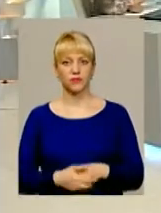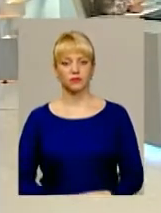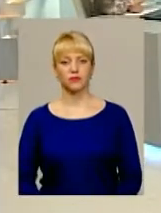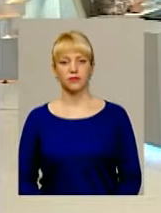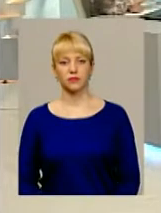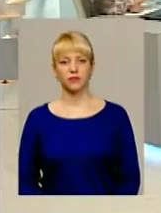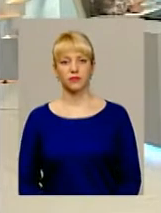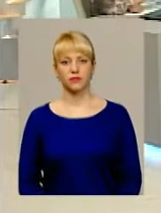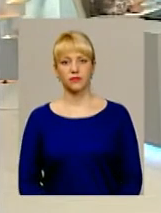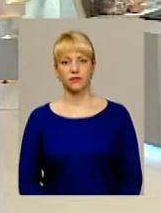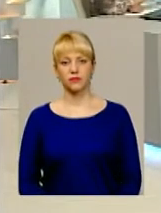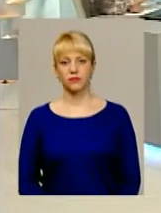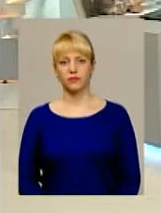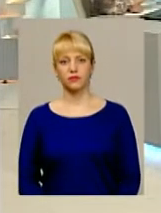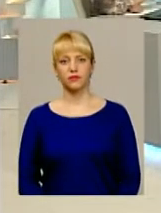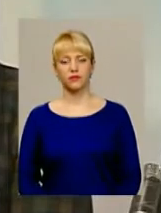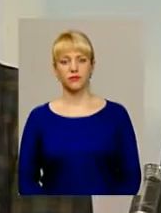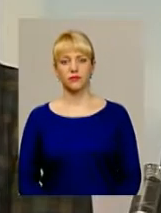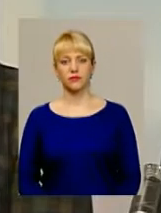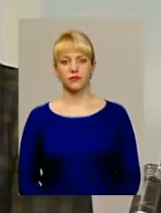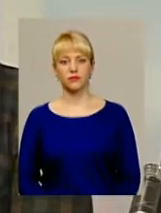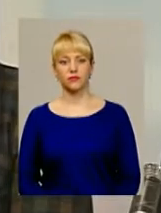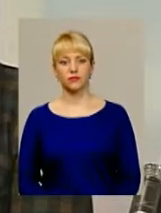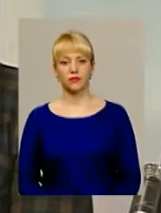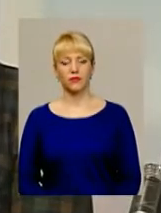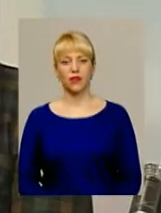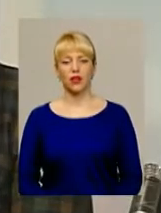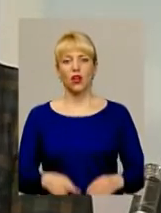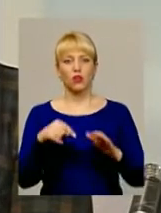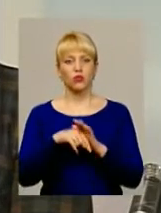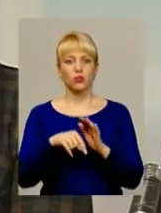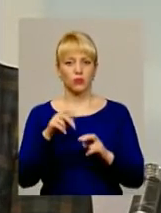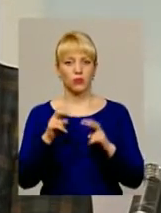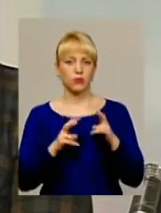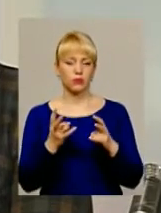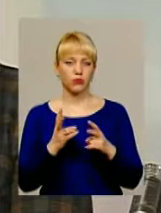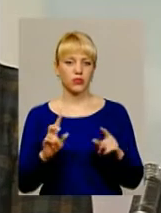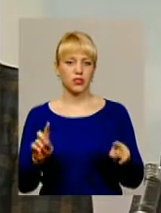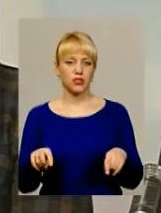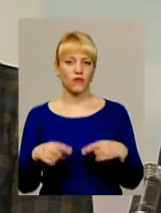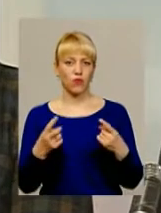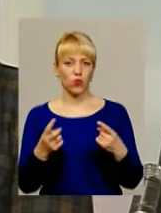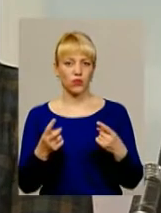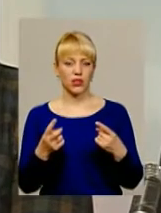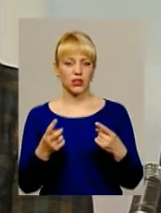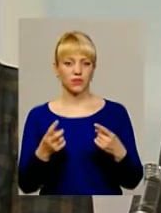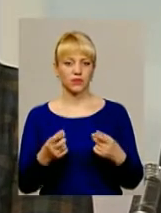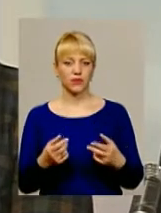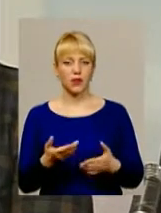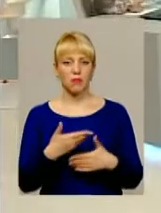тобто, підприємство повинно створювати. Ми,